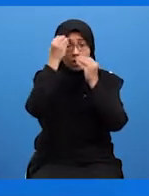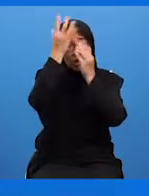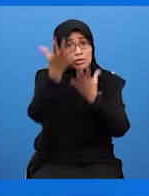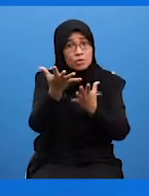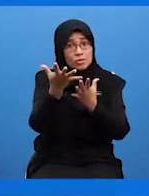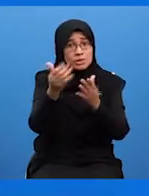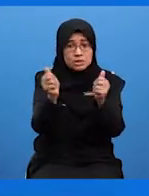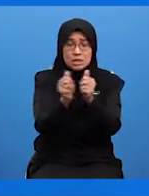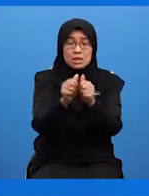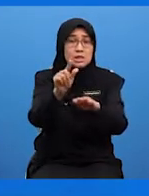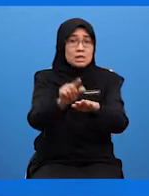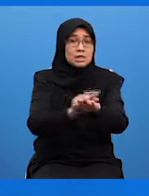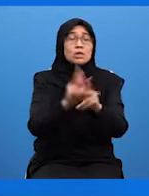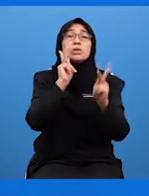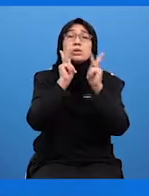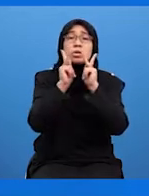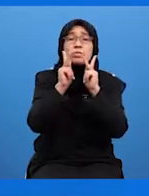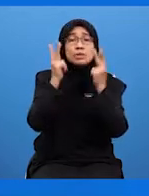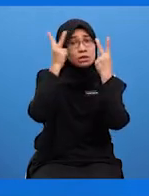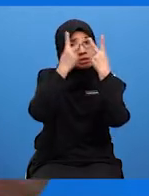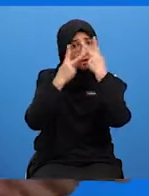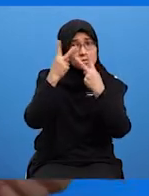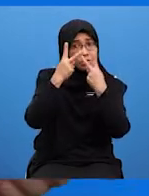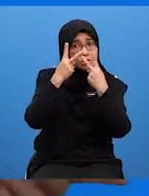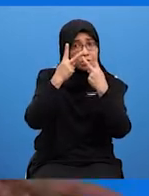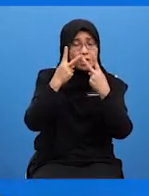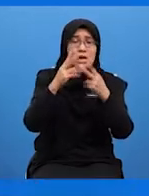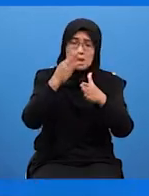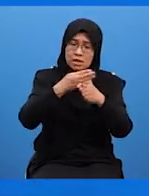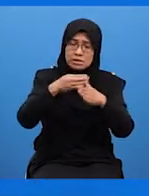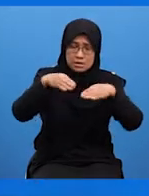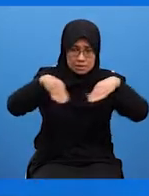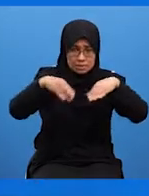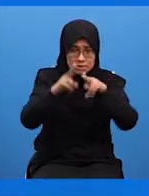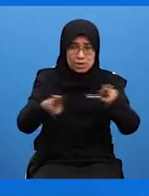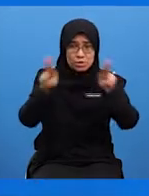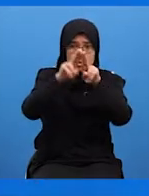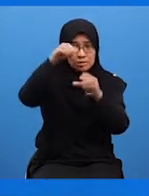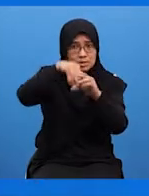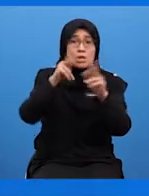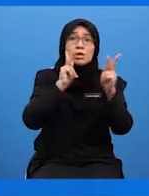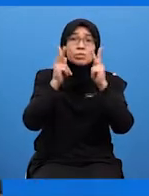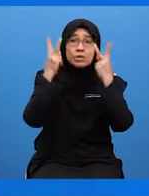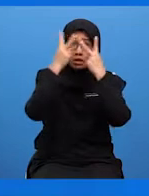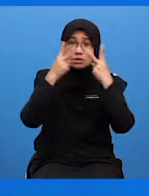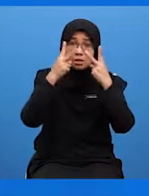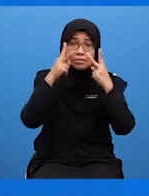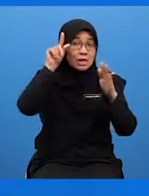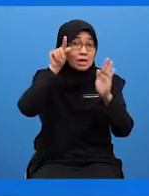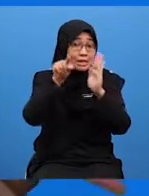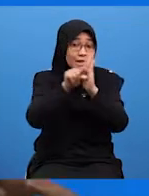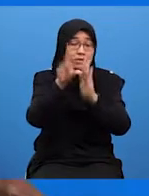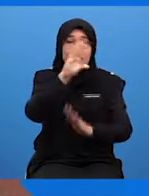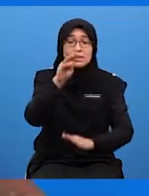Dengan menggunakan komunikasi visual Antara bidang utama dalam komunikasi visual ialah grafik dan